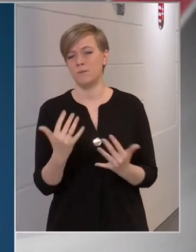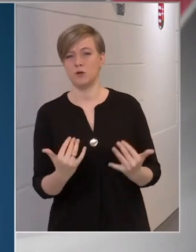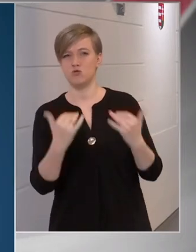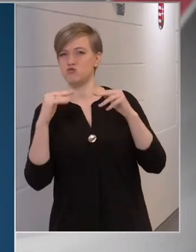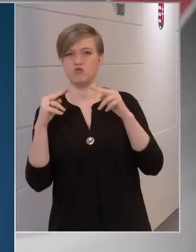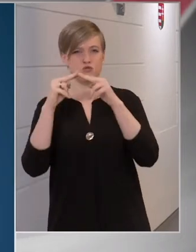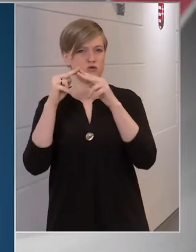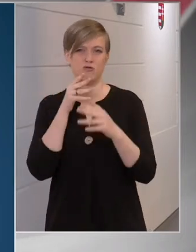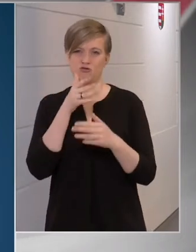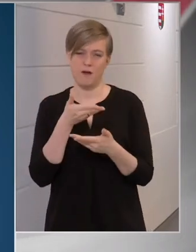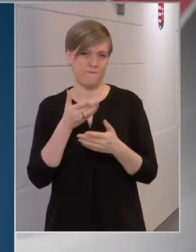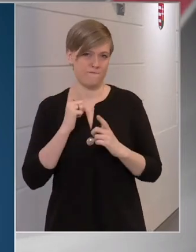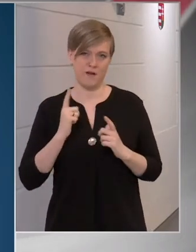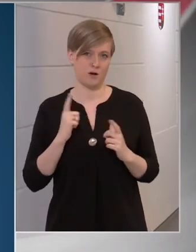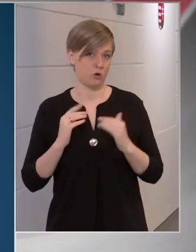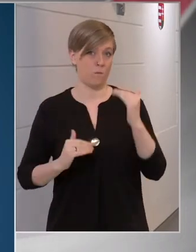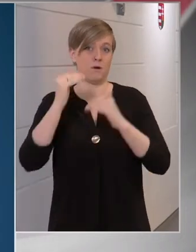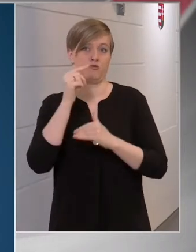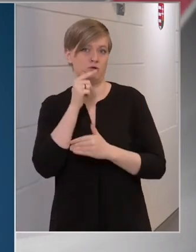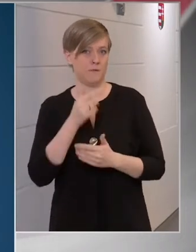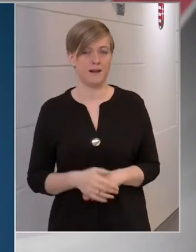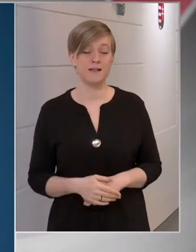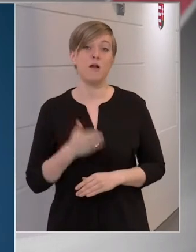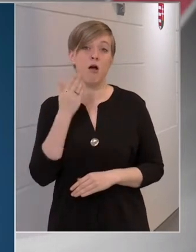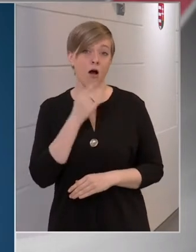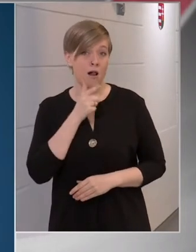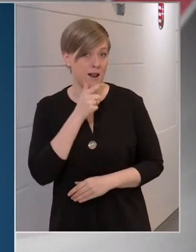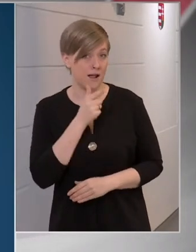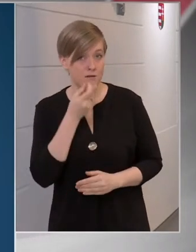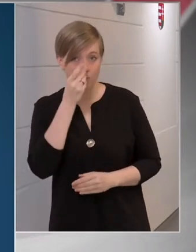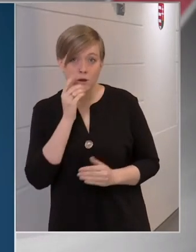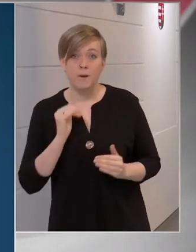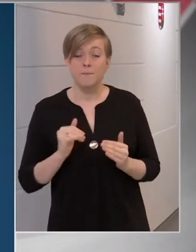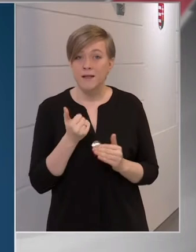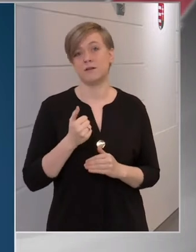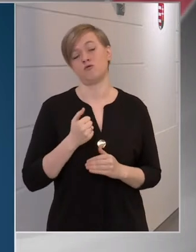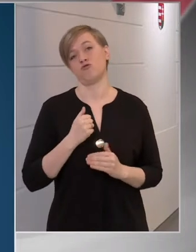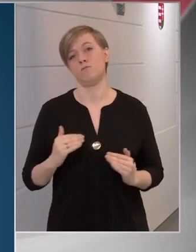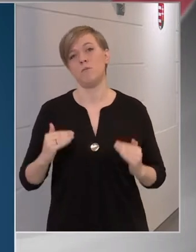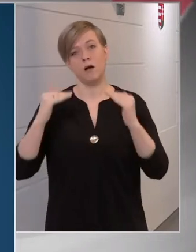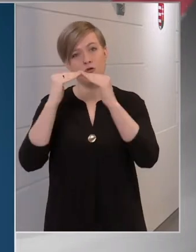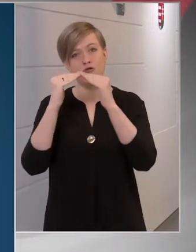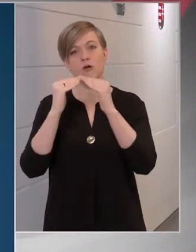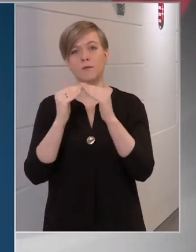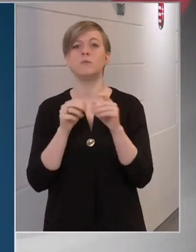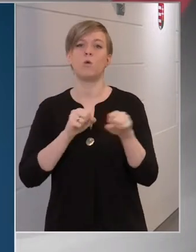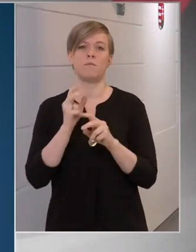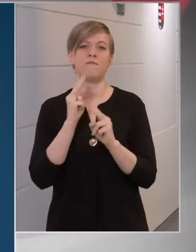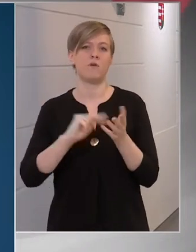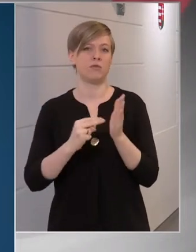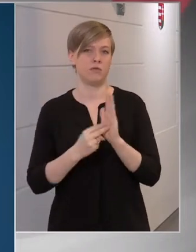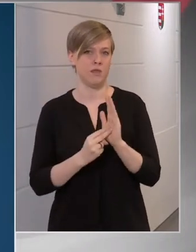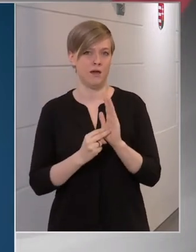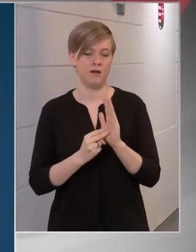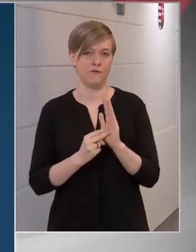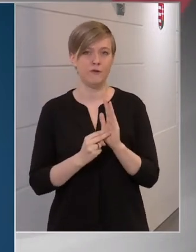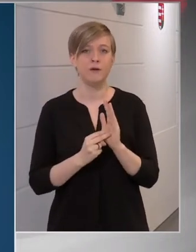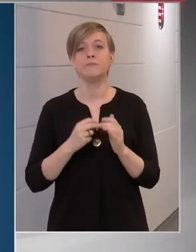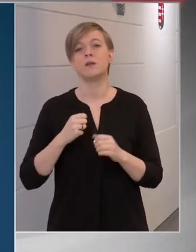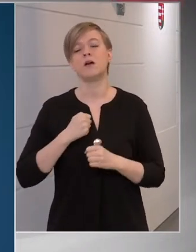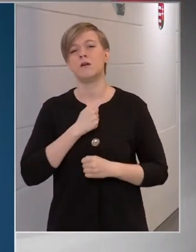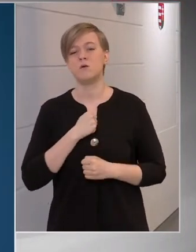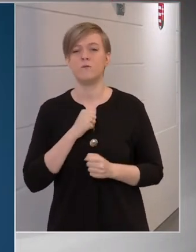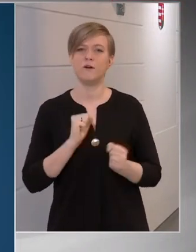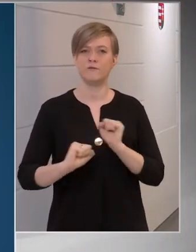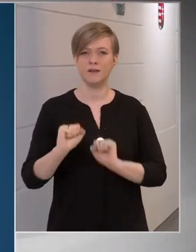csúcsán sem várható, hogy magasabb lesz. De ha ennél magasabb lenne, akkor arra is van a kormánynak terve, és a katasztrókavédelem